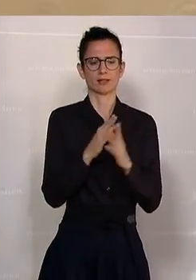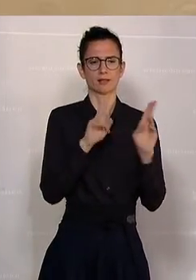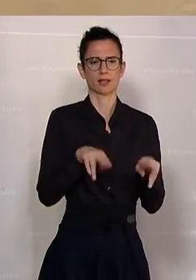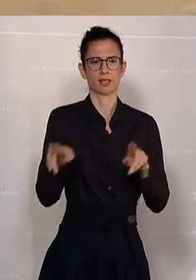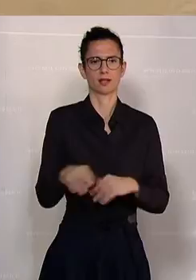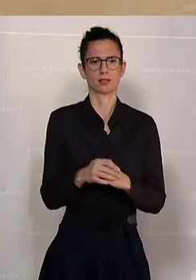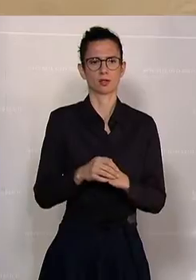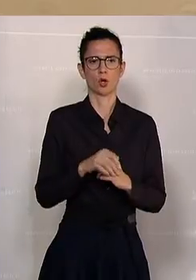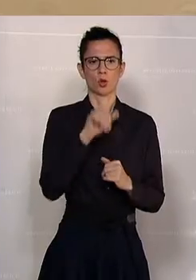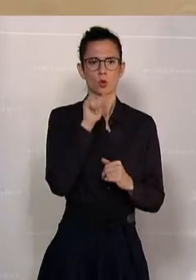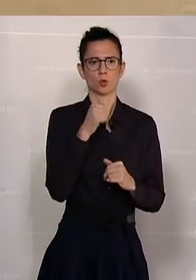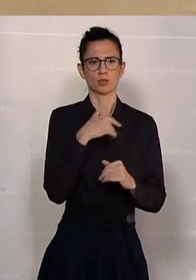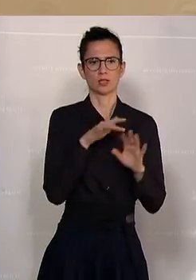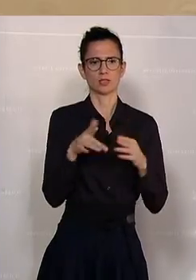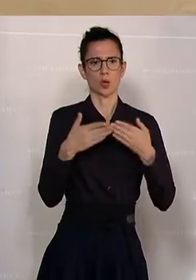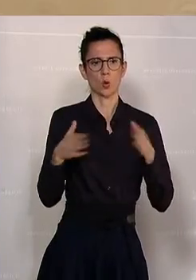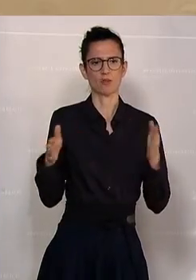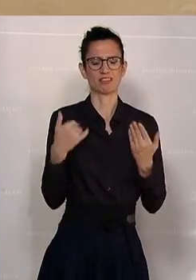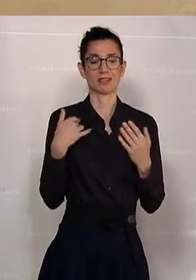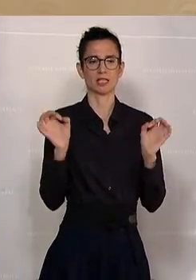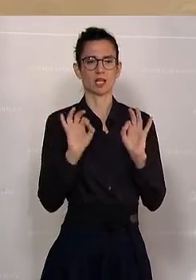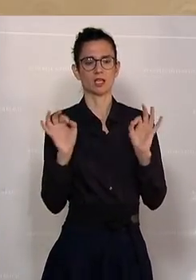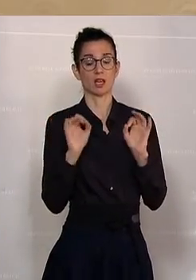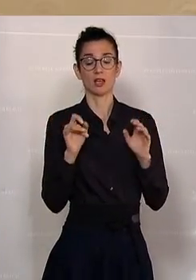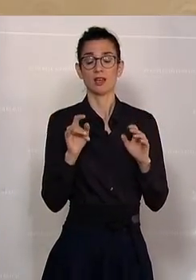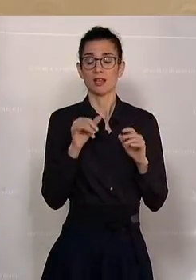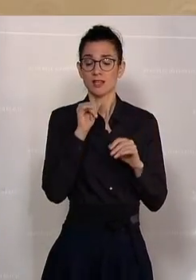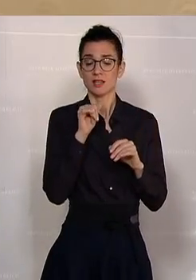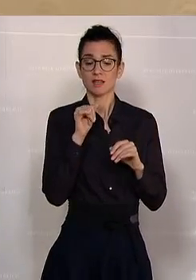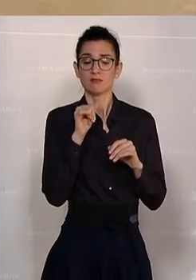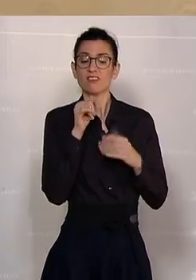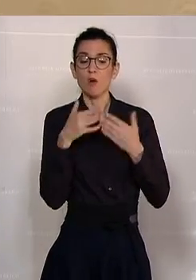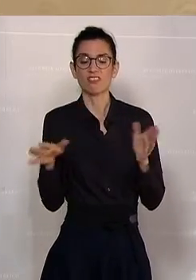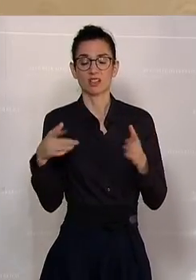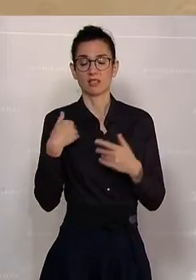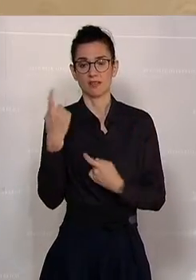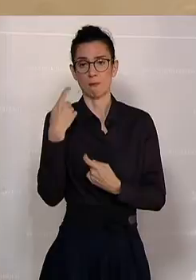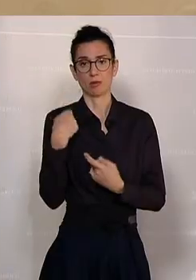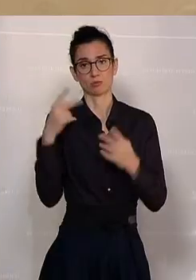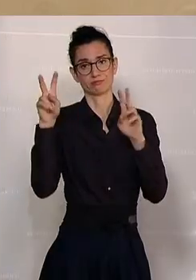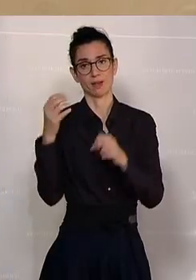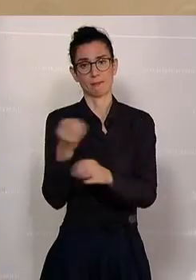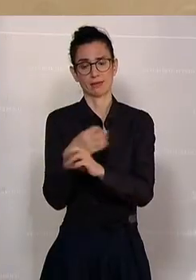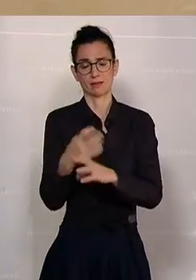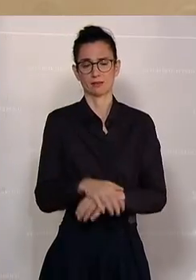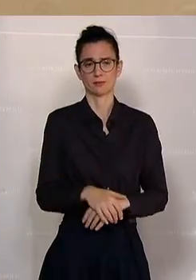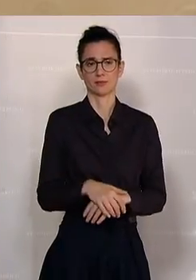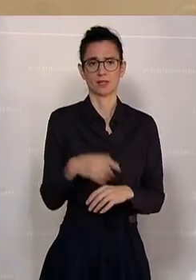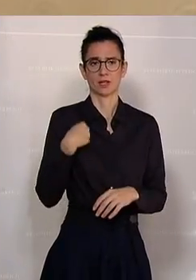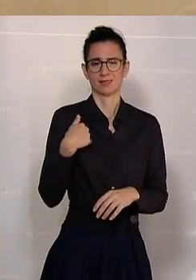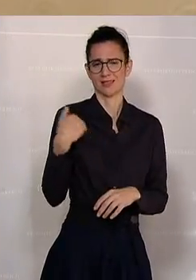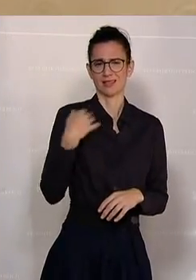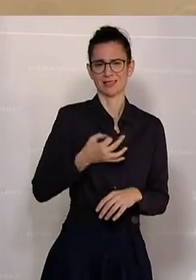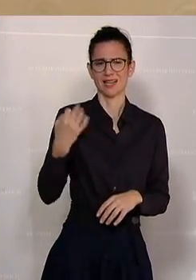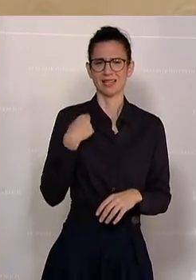über die öffentliche oder vielleicht sogar veröffentlichte Meinung. Und ich habe mit einigen sehr erfahrenen Juristen in den letzten